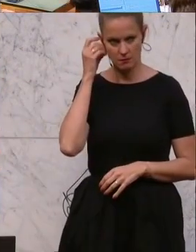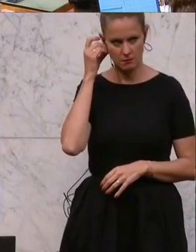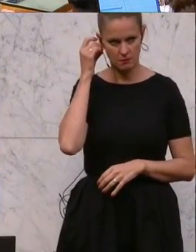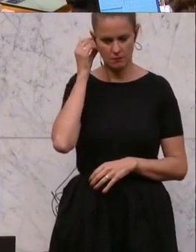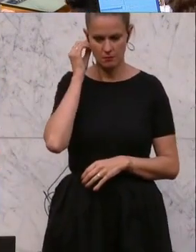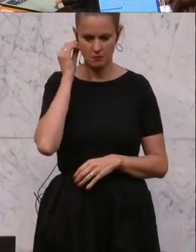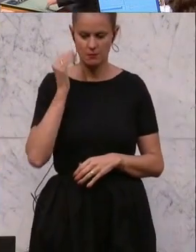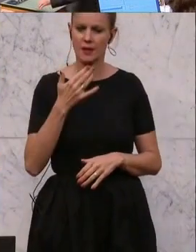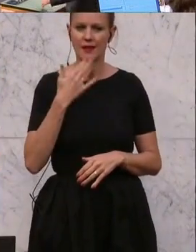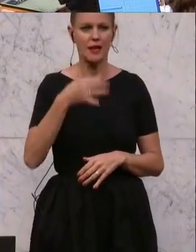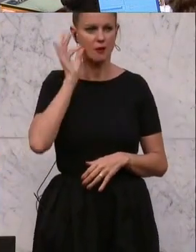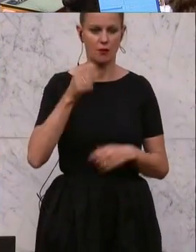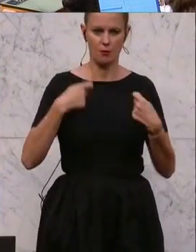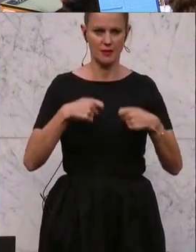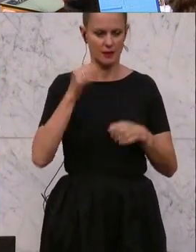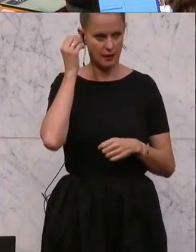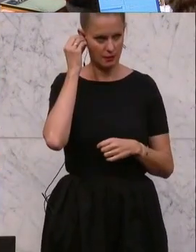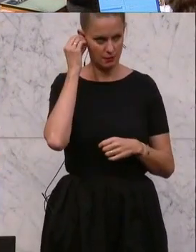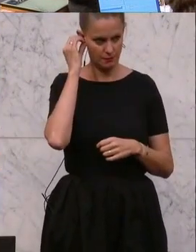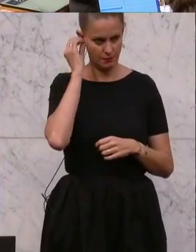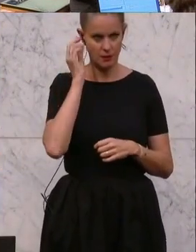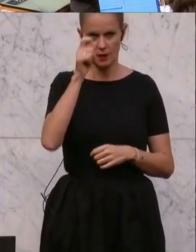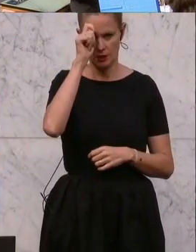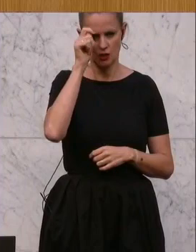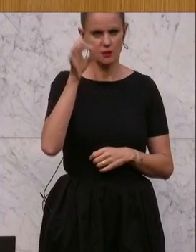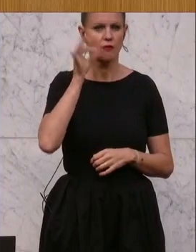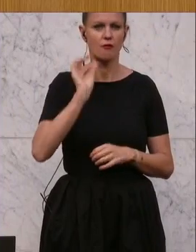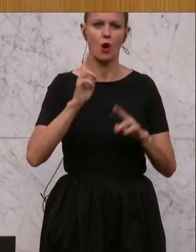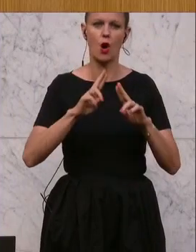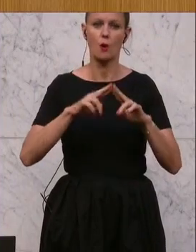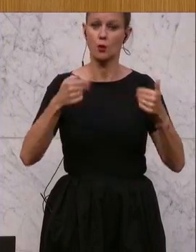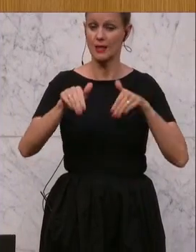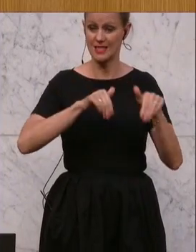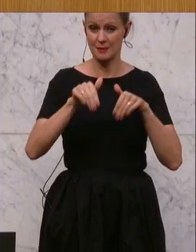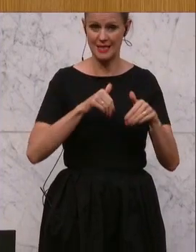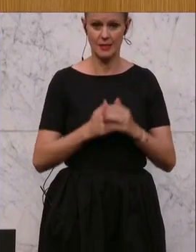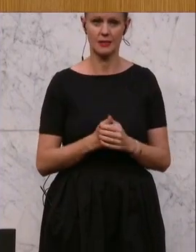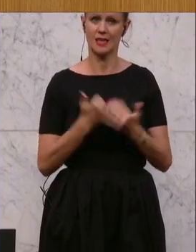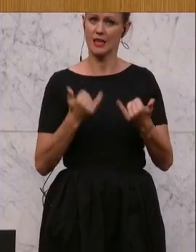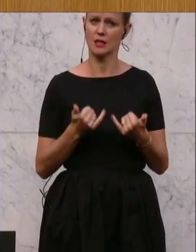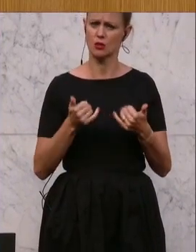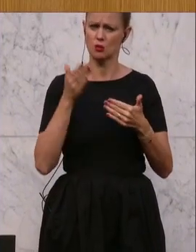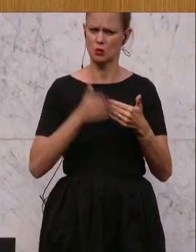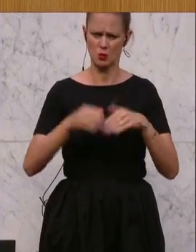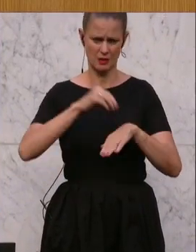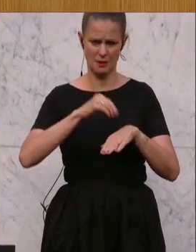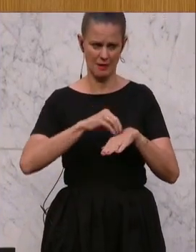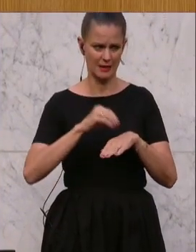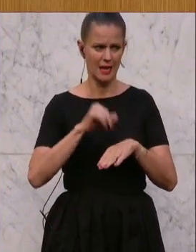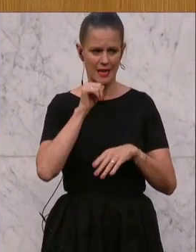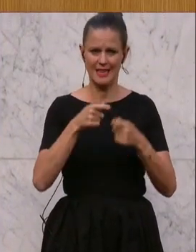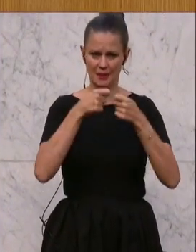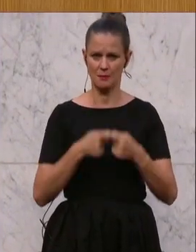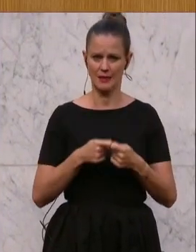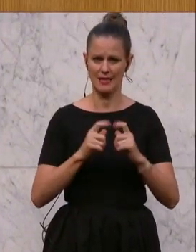Ja, danke Frau Präsidentin für das Wort, geschätzte Frau Bundesministerin. Ich habe mich jetzt zum Schluss eingemeldet. Ich bin zwar nicht Mitglied